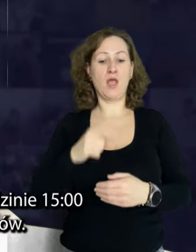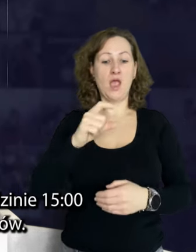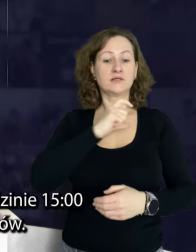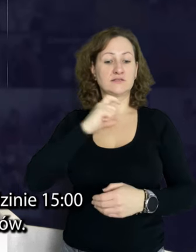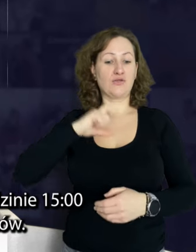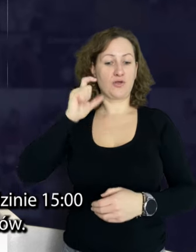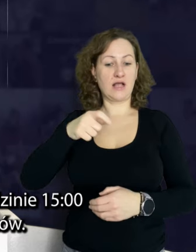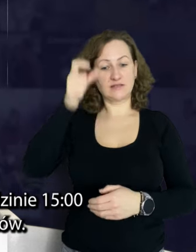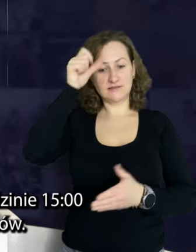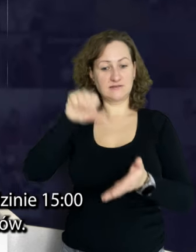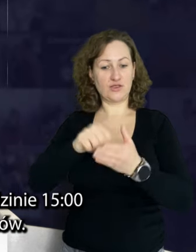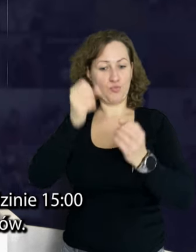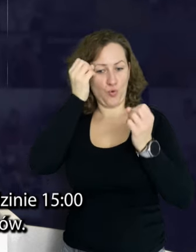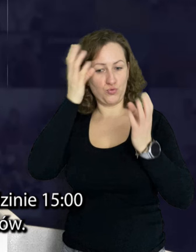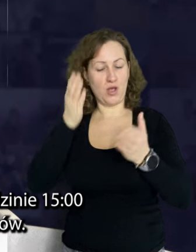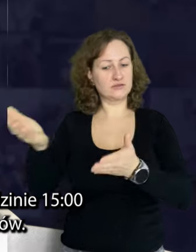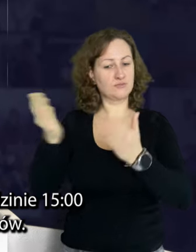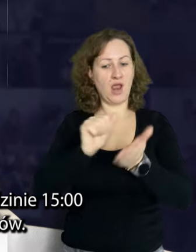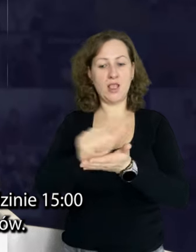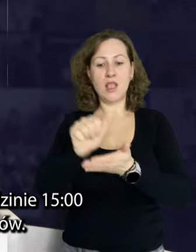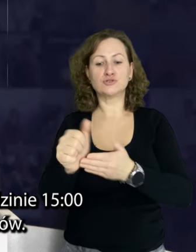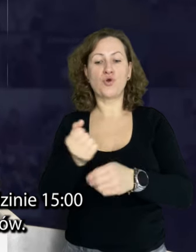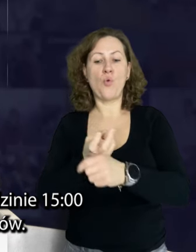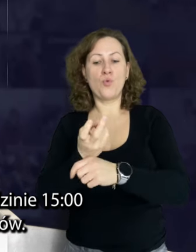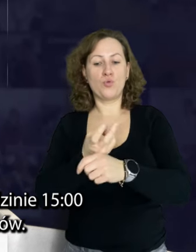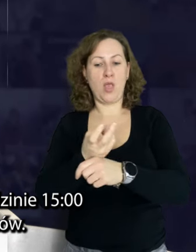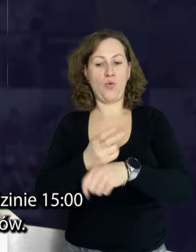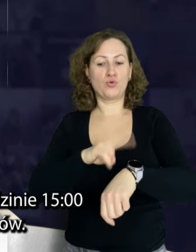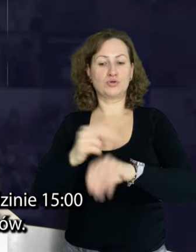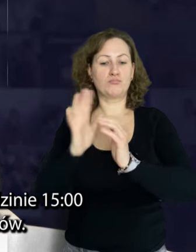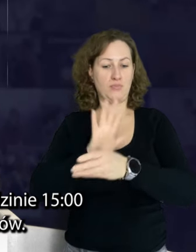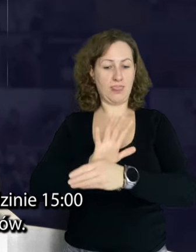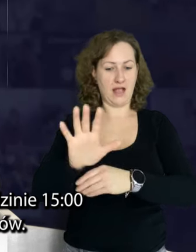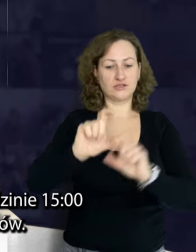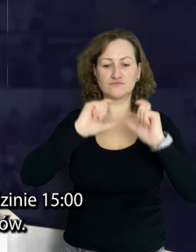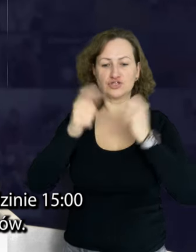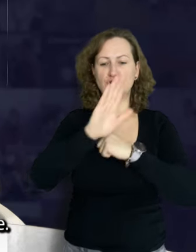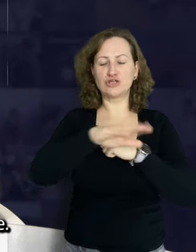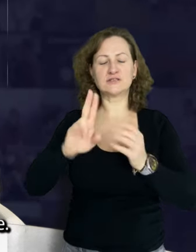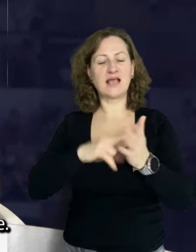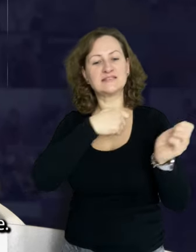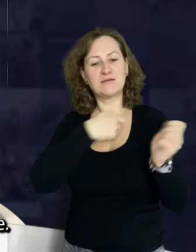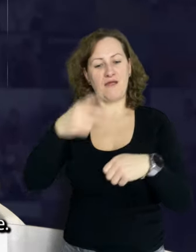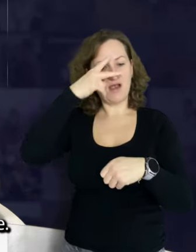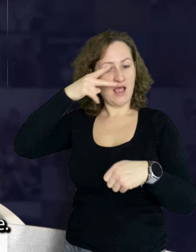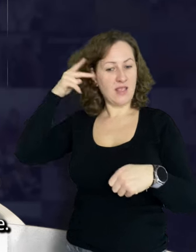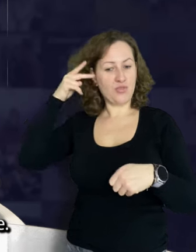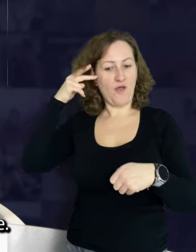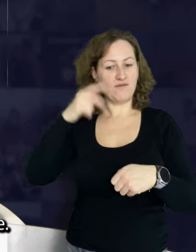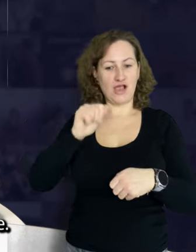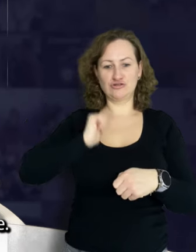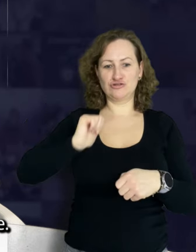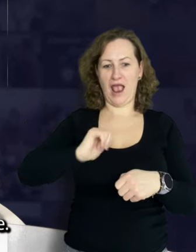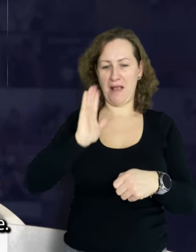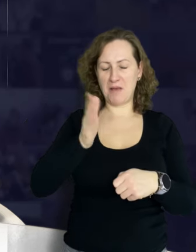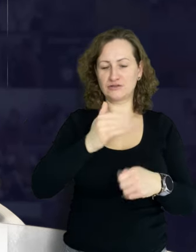Starogardzkie Centrum Kultury zaprasza 11 lutego o godzinie 15.00 wszystkie dzieci na karnawołowy bal przebierańców. Na uczestników czekają liczne